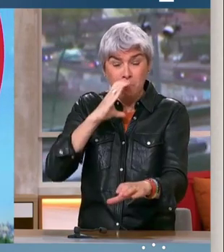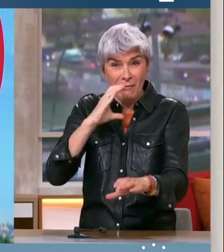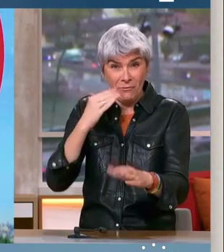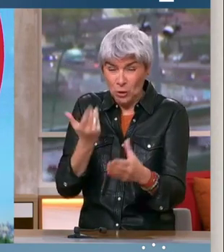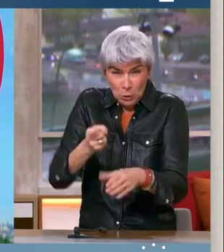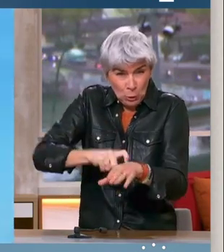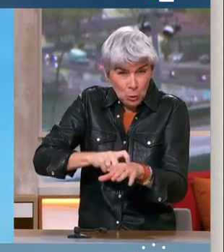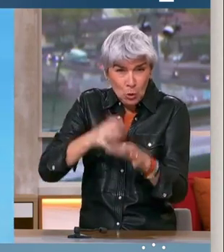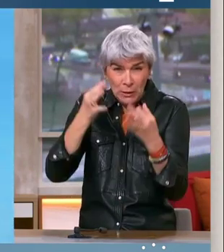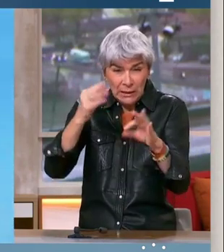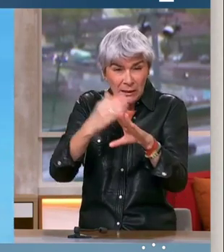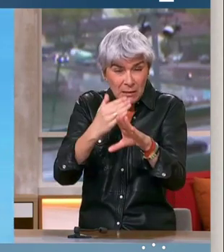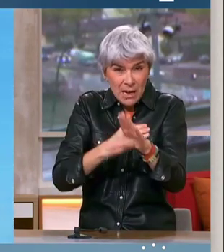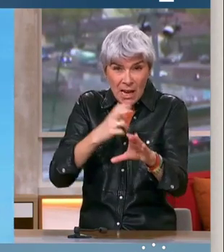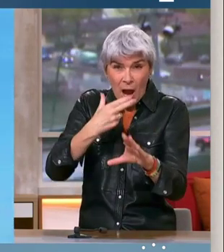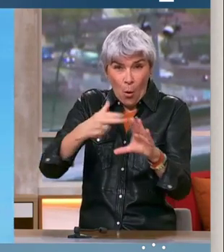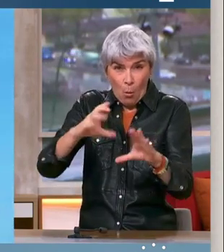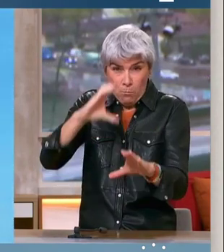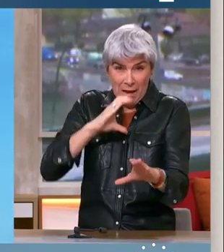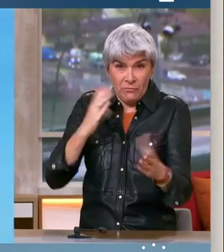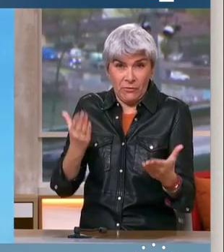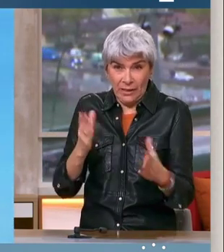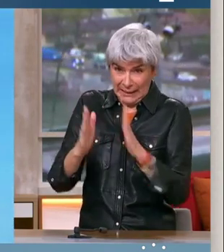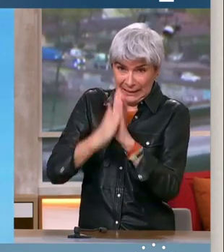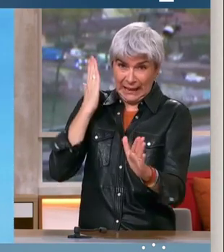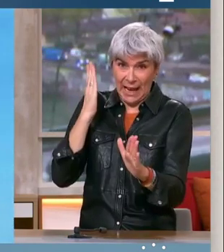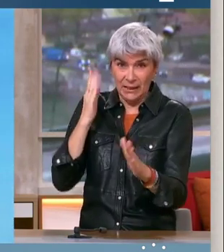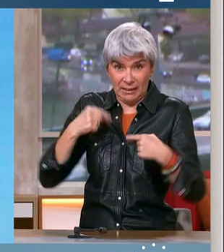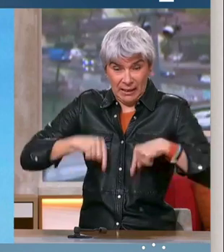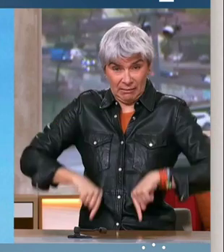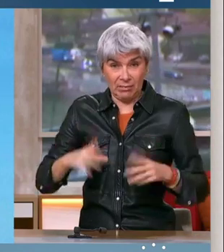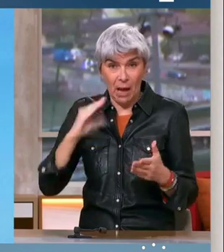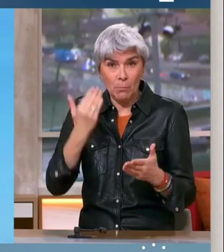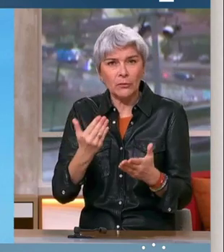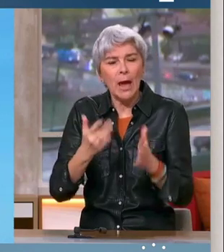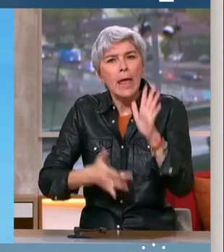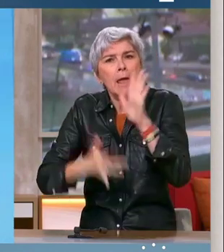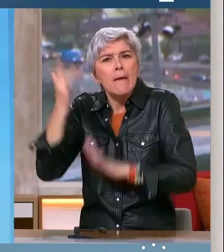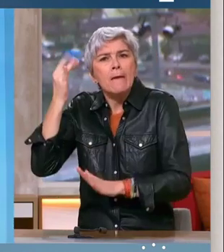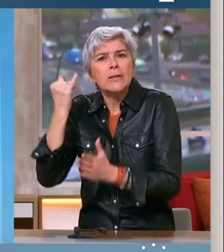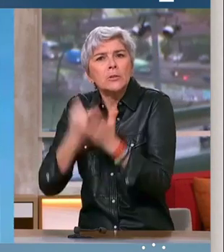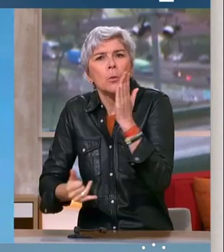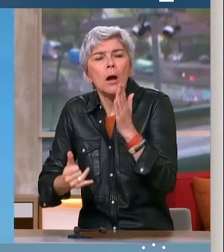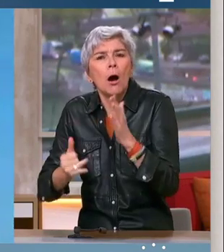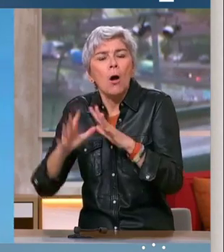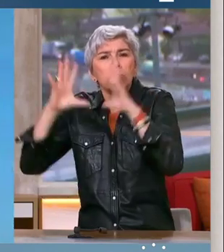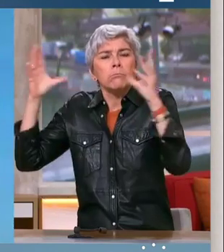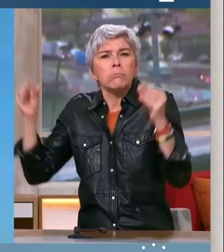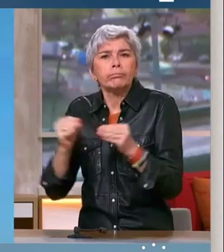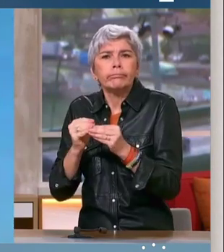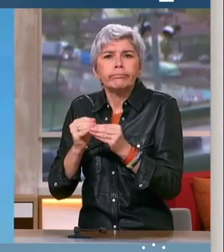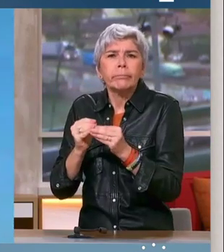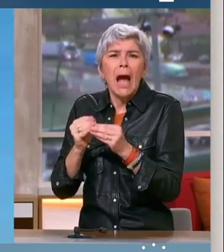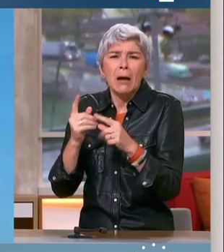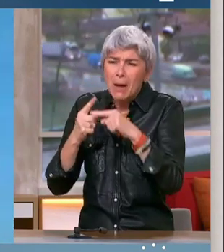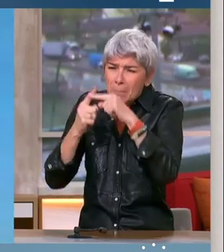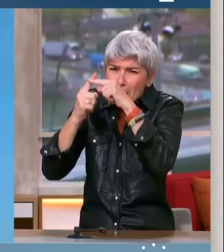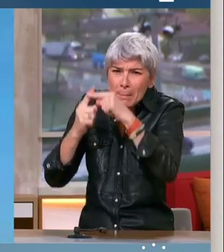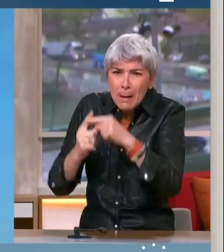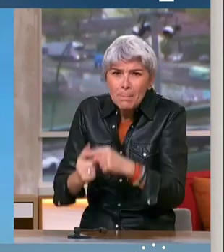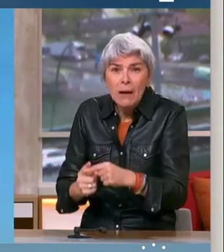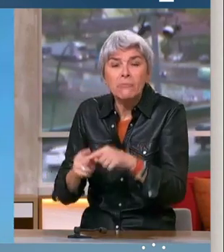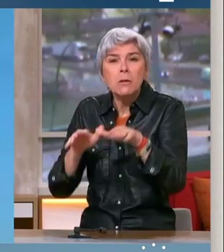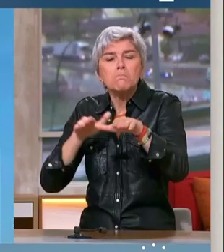C'est tout de suite 10 milliards d qui rentrent pour les caisses de l'État. L'évasion fiscale en tout et pour tout, quand on additionne toutes les